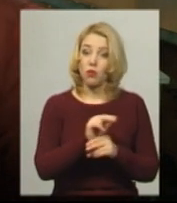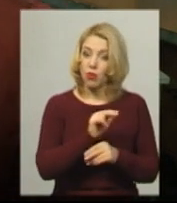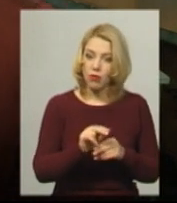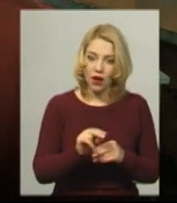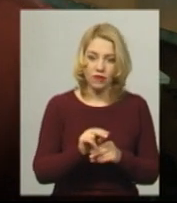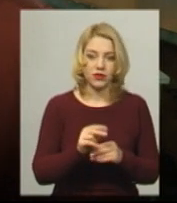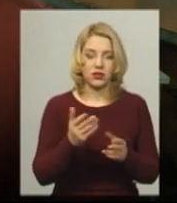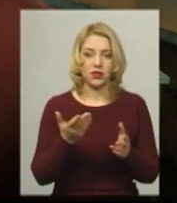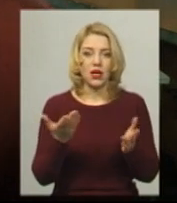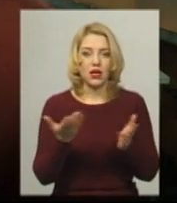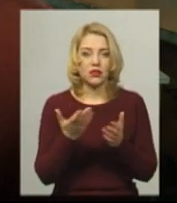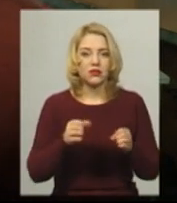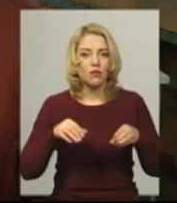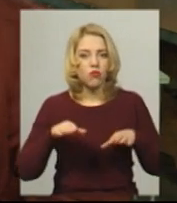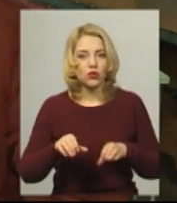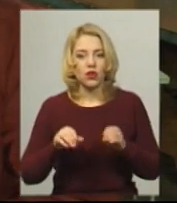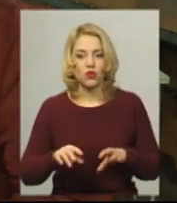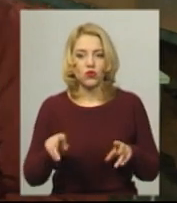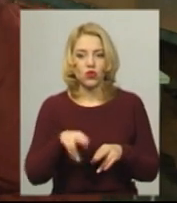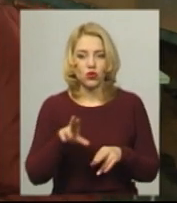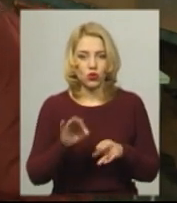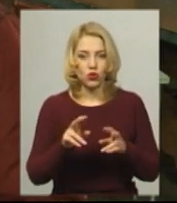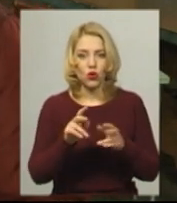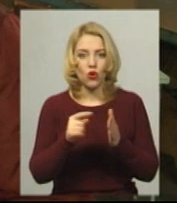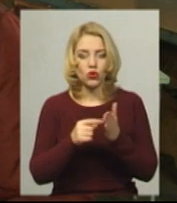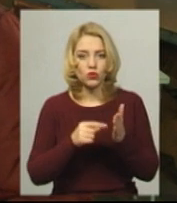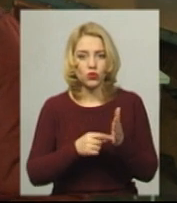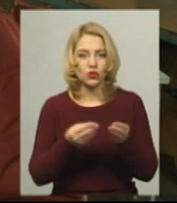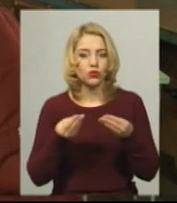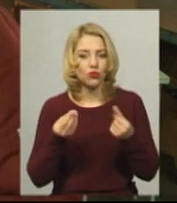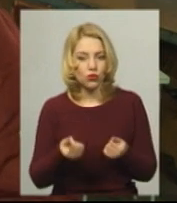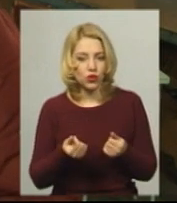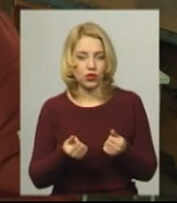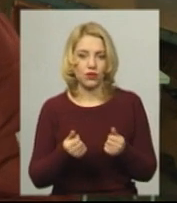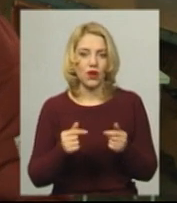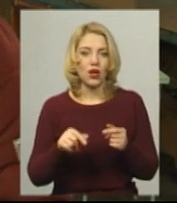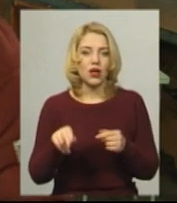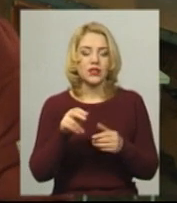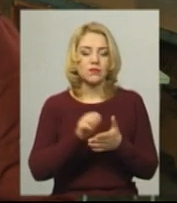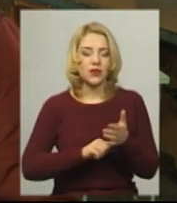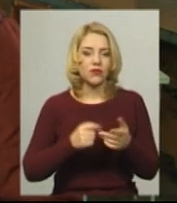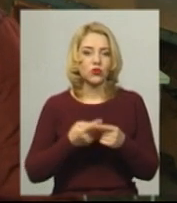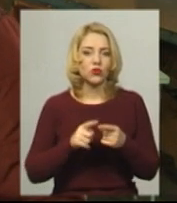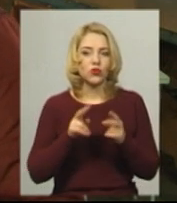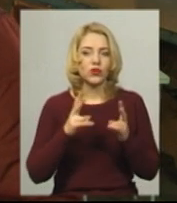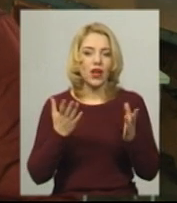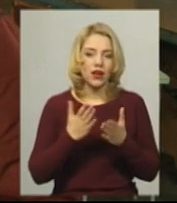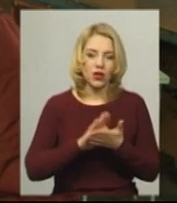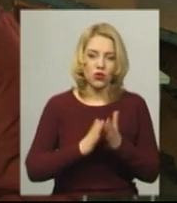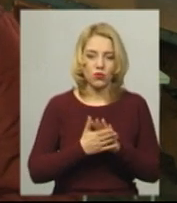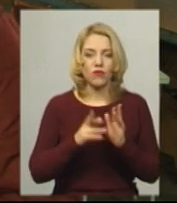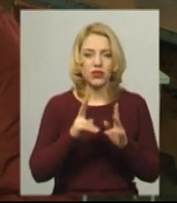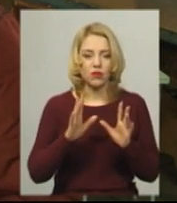в постанови з приводу розподілення коштів, приводу того, на яких умовах і як буде підтримуватися